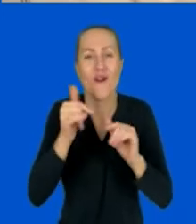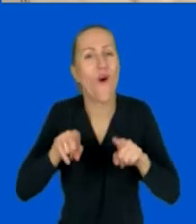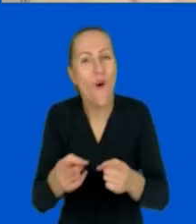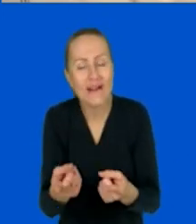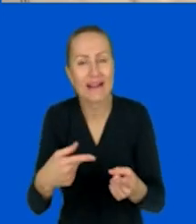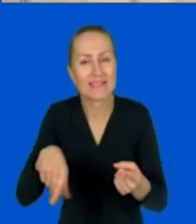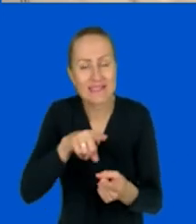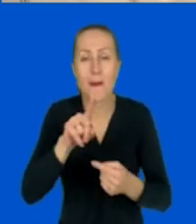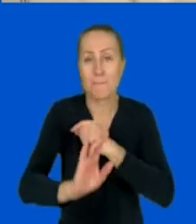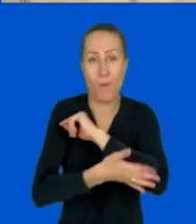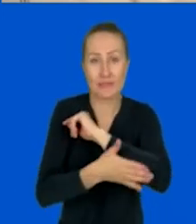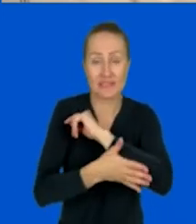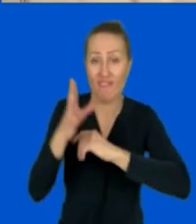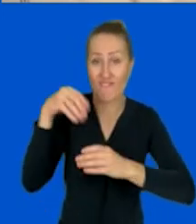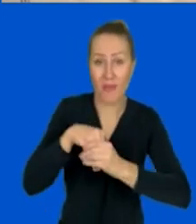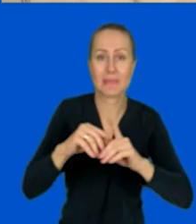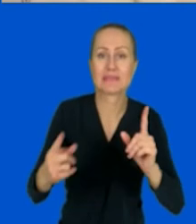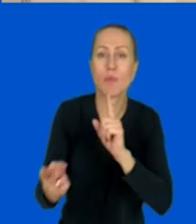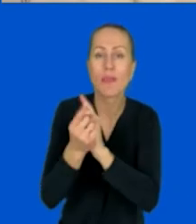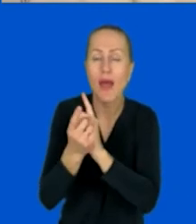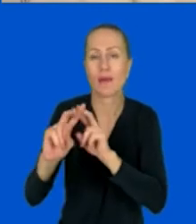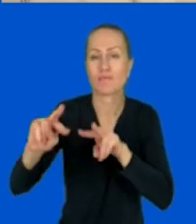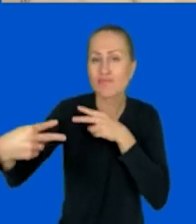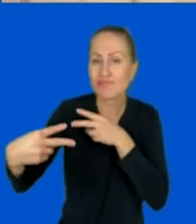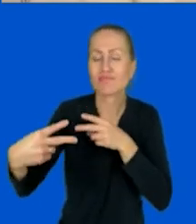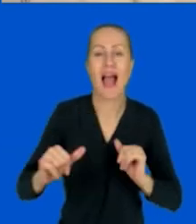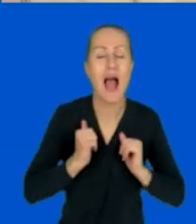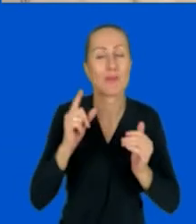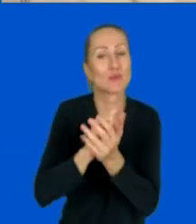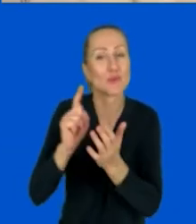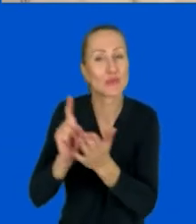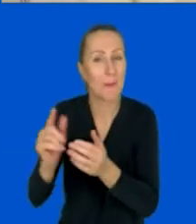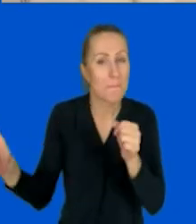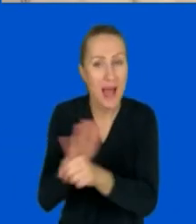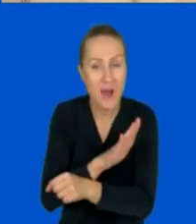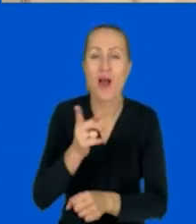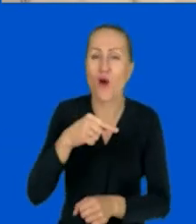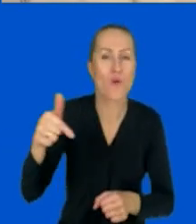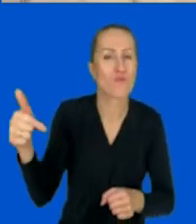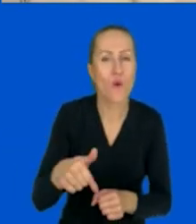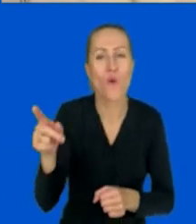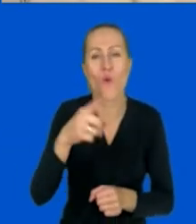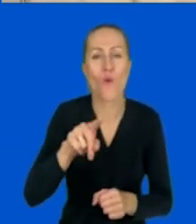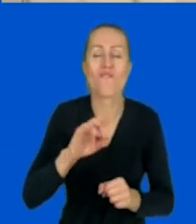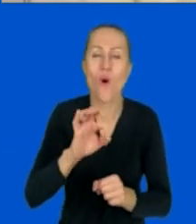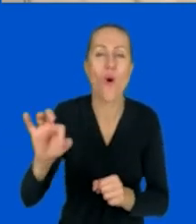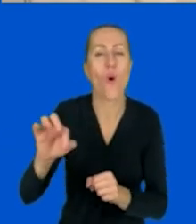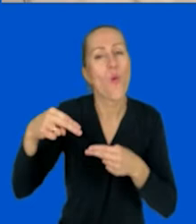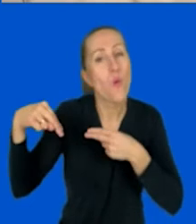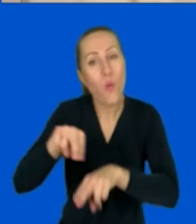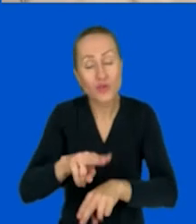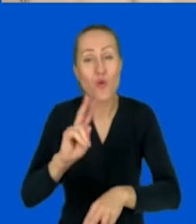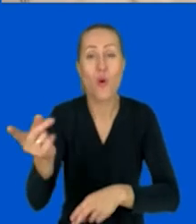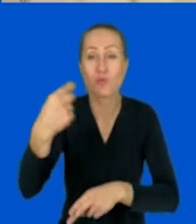elementem tych spotkań, żeby zakończyły się sukcesem, musi być zaangażowanie uczestników, prawda? Czyli dobrowolne